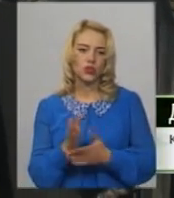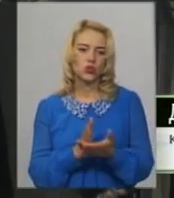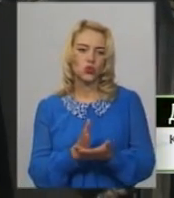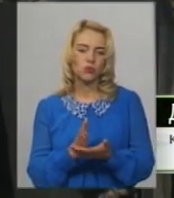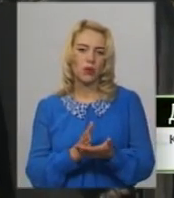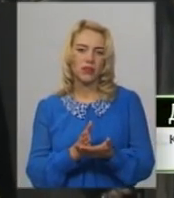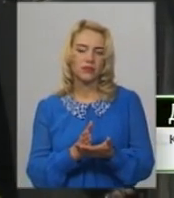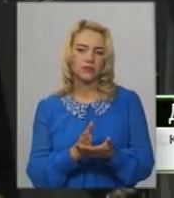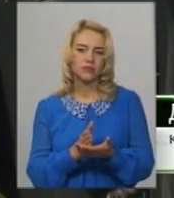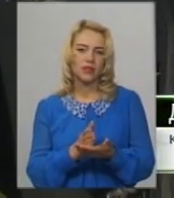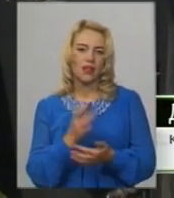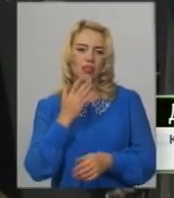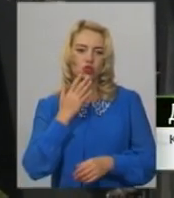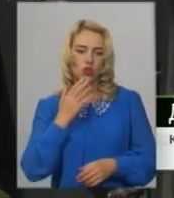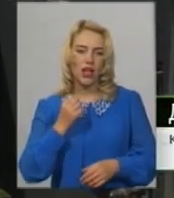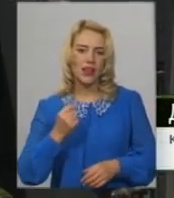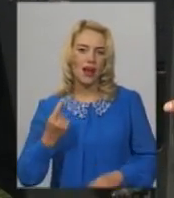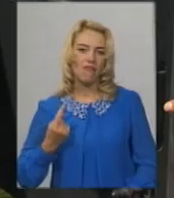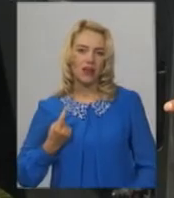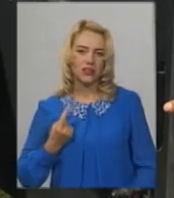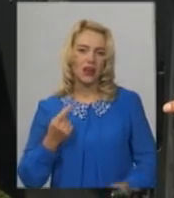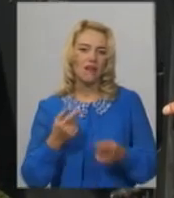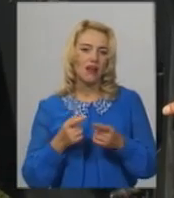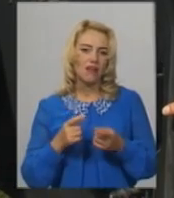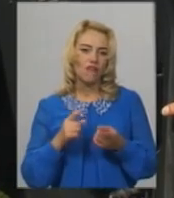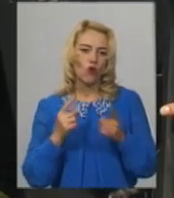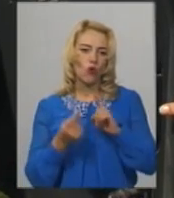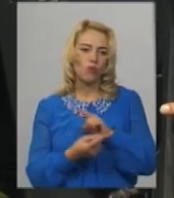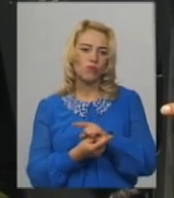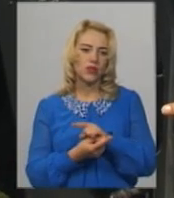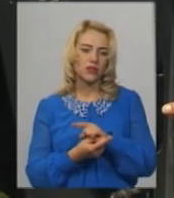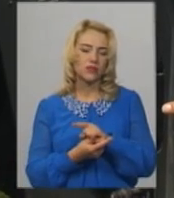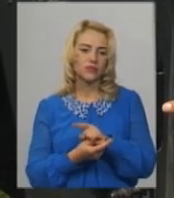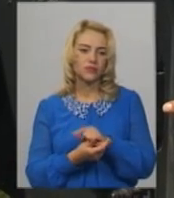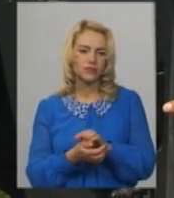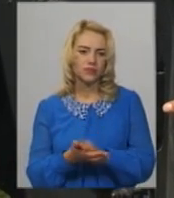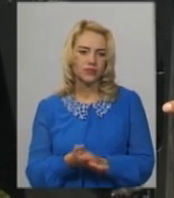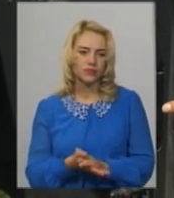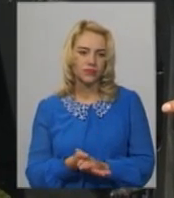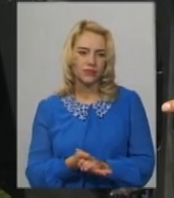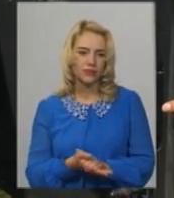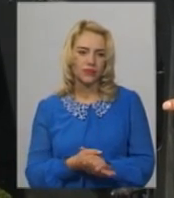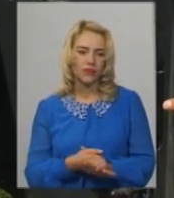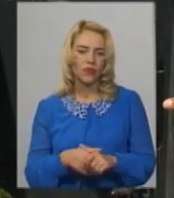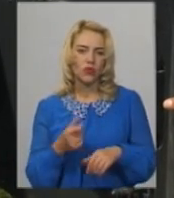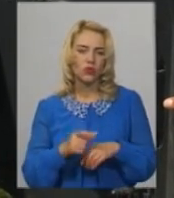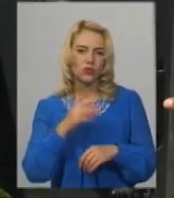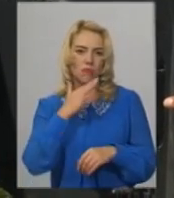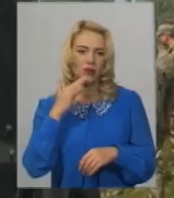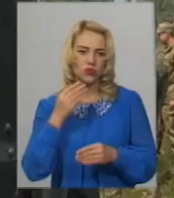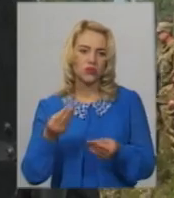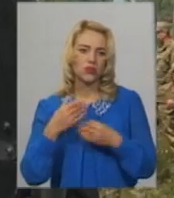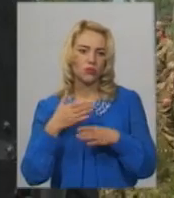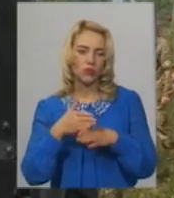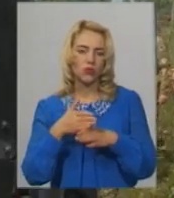Національної гвардії, обмін досвідом, знаннями, дуже багато допомоги.